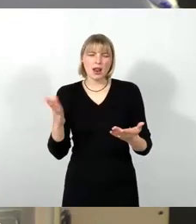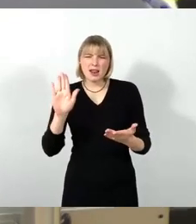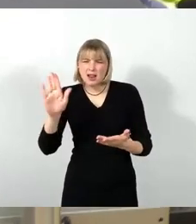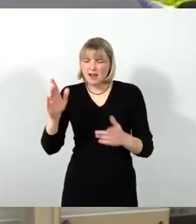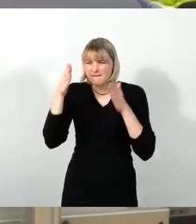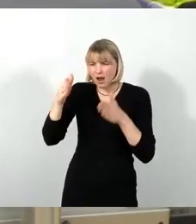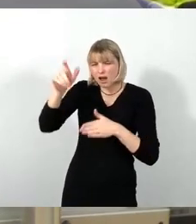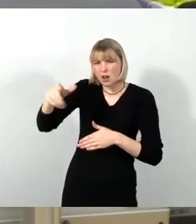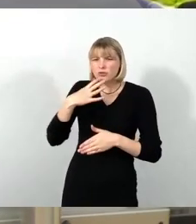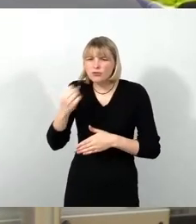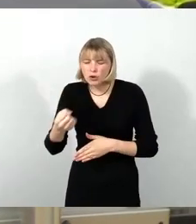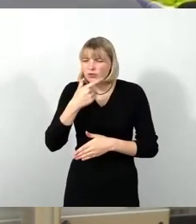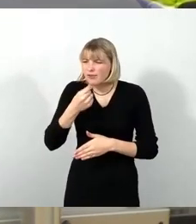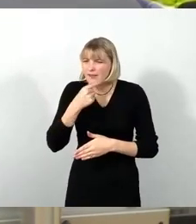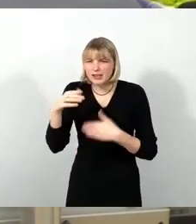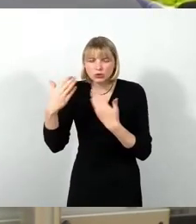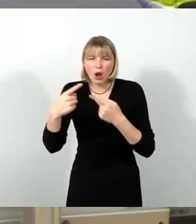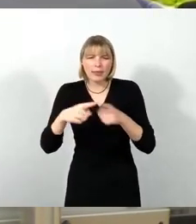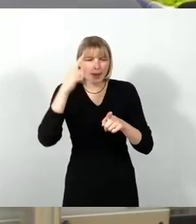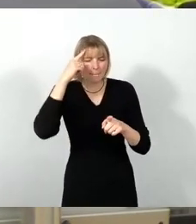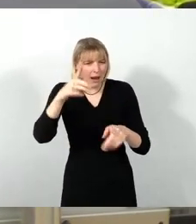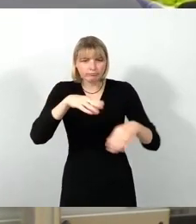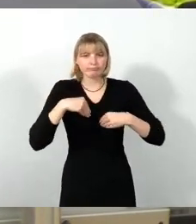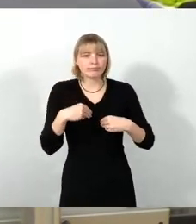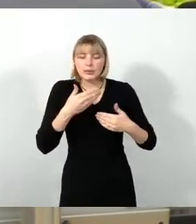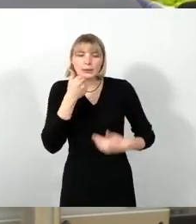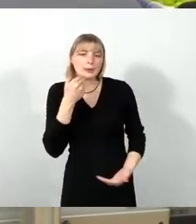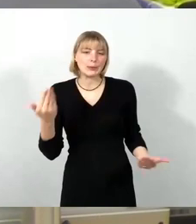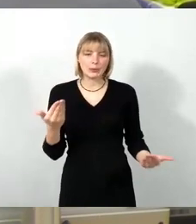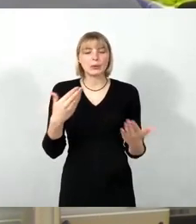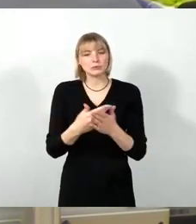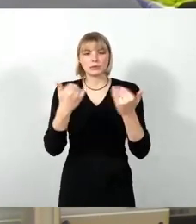Andere Meinungen akzeptieren Sie gar nicht. Und das hat diese Diskussion wunderbar gezeigt.